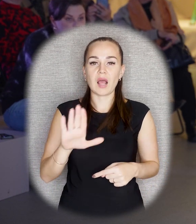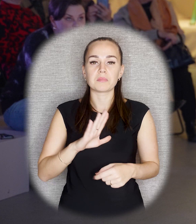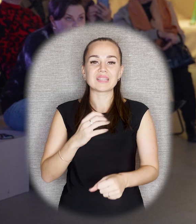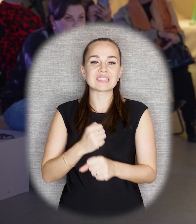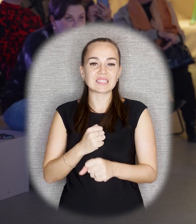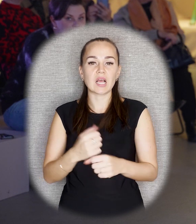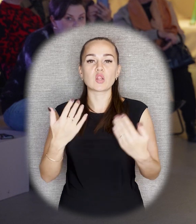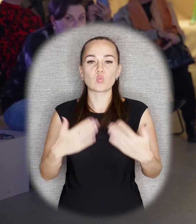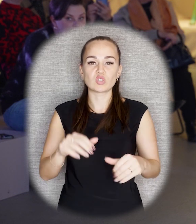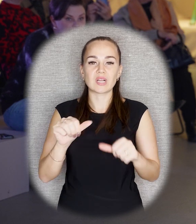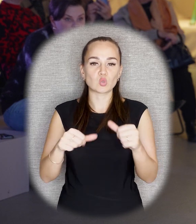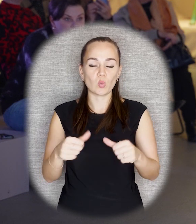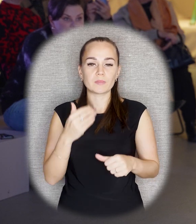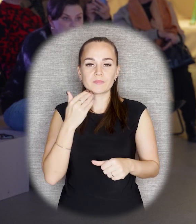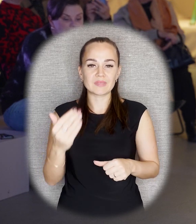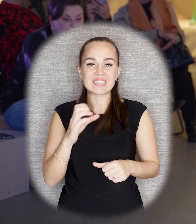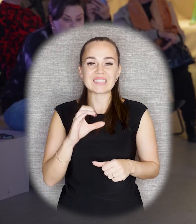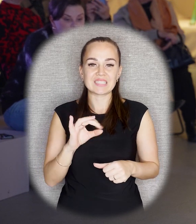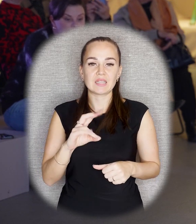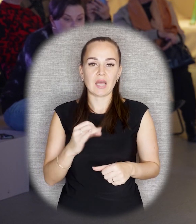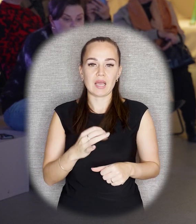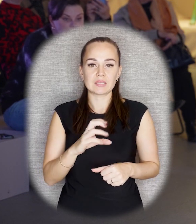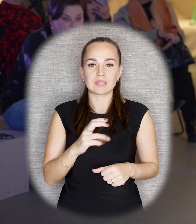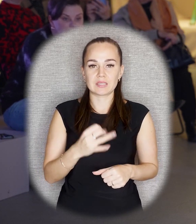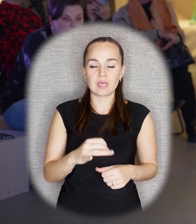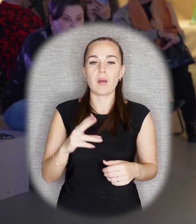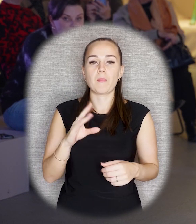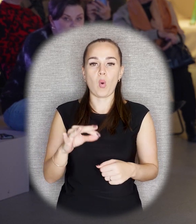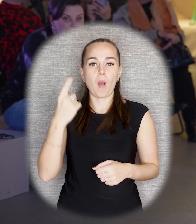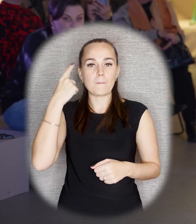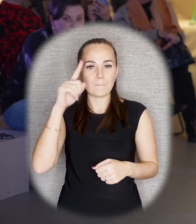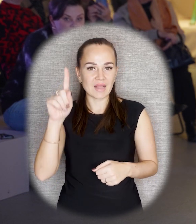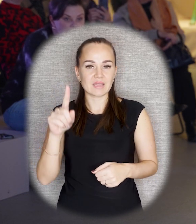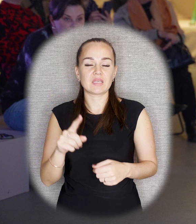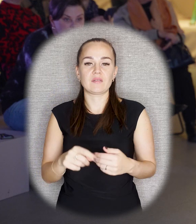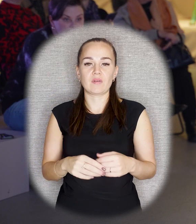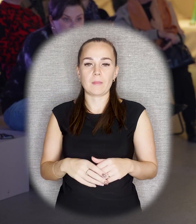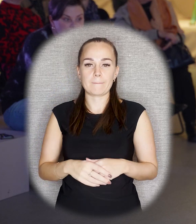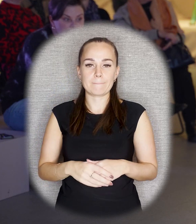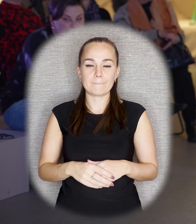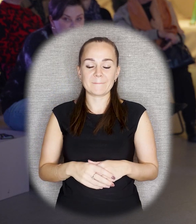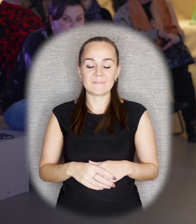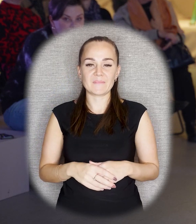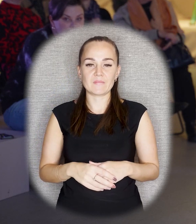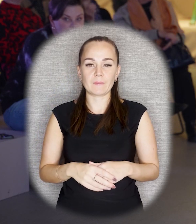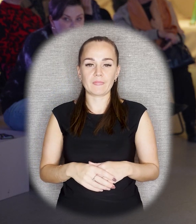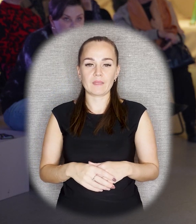сделан уже скульптором Синайским, как раз таки по мотивам Бюста Альтмана.